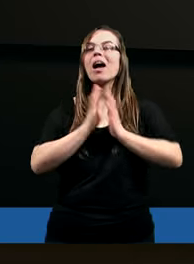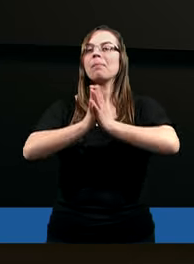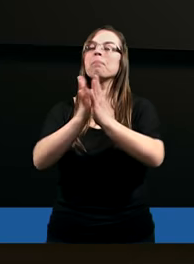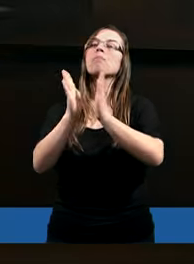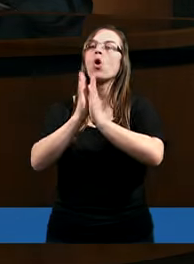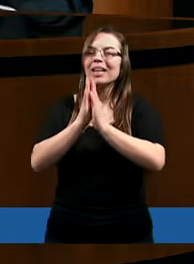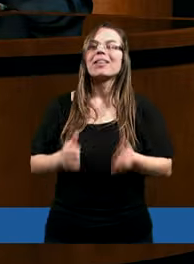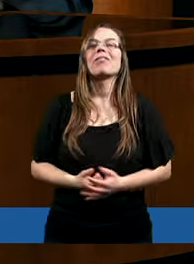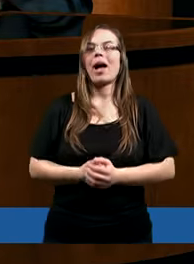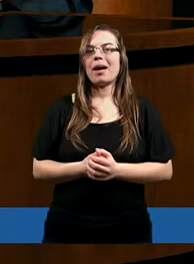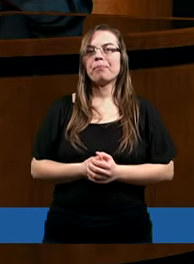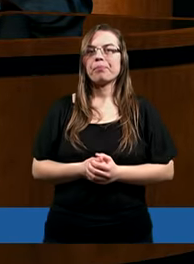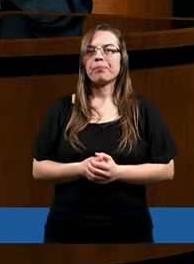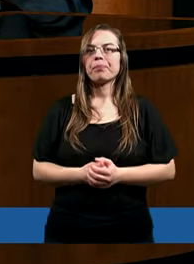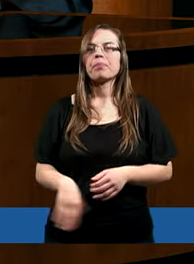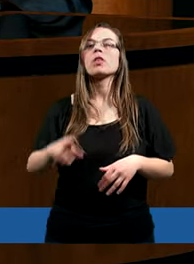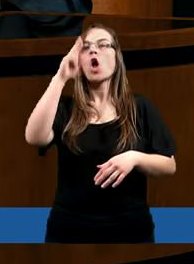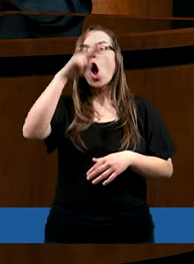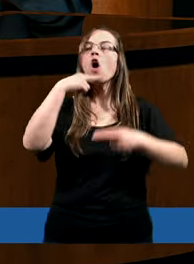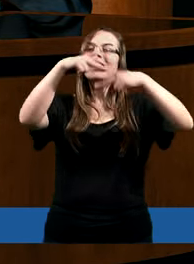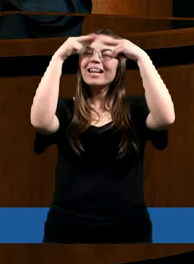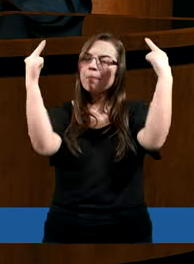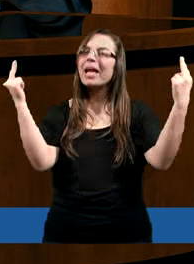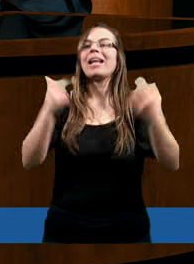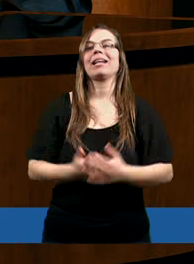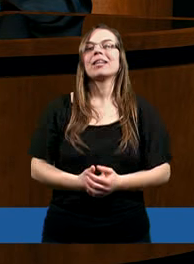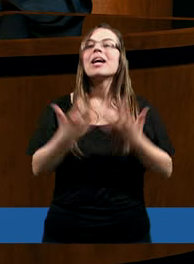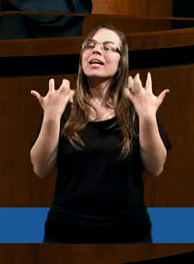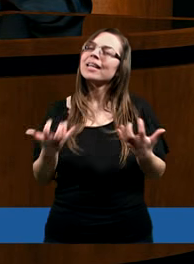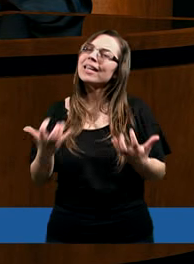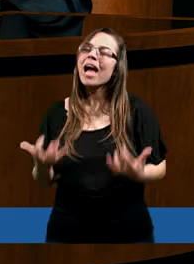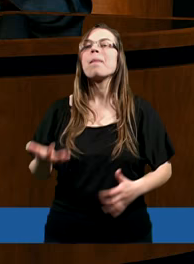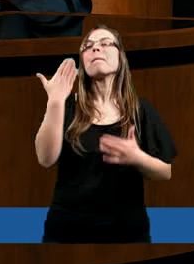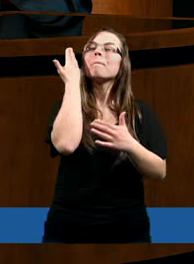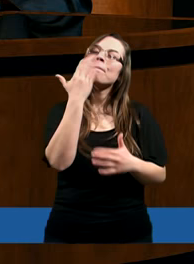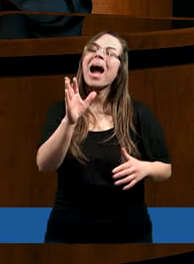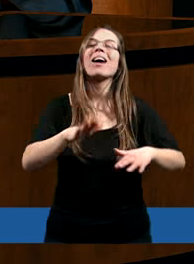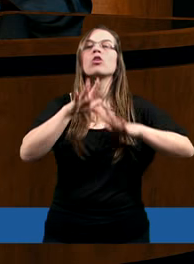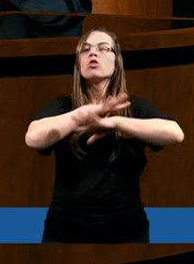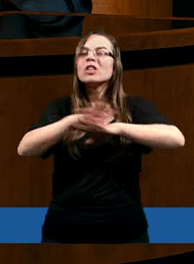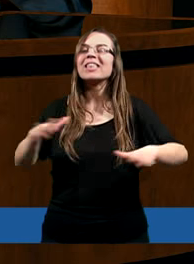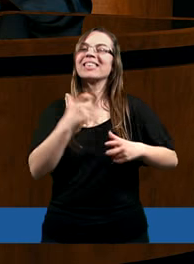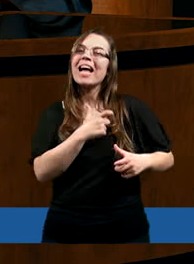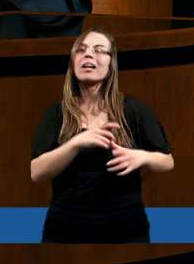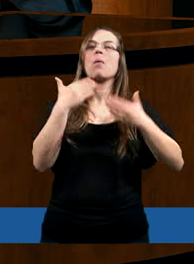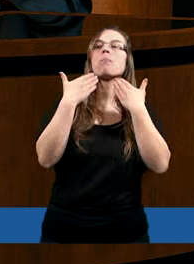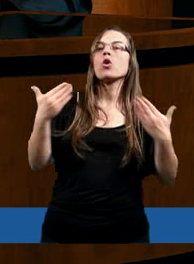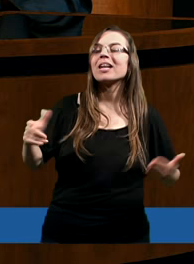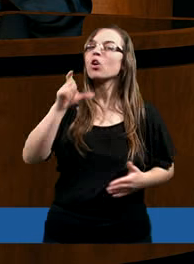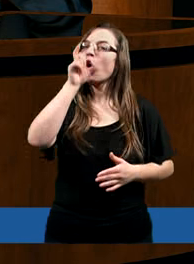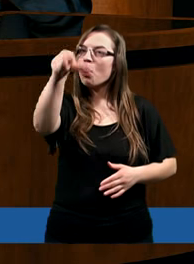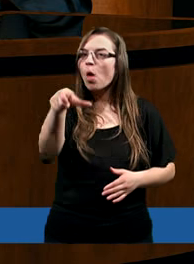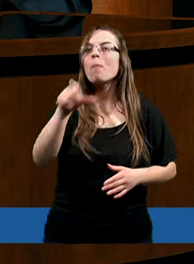o modlitwę. Ojcze Niebieski, chcemy z całego serca podziękować Tobie